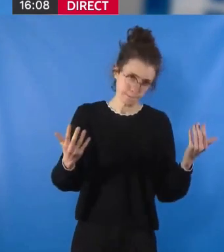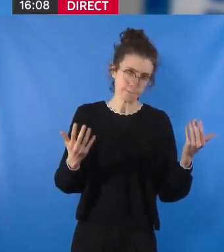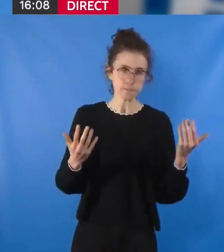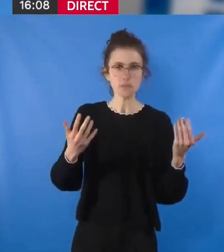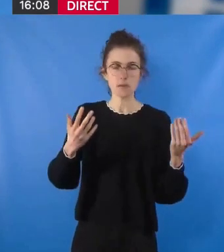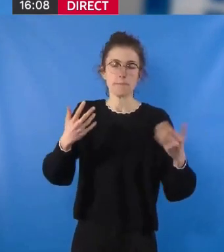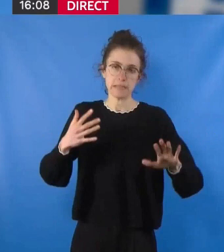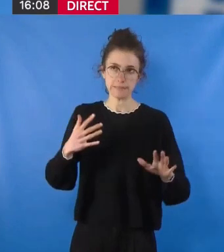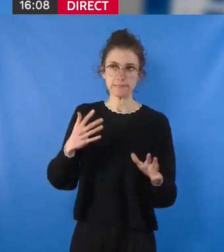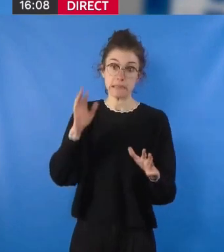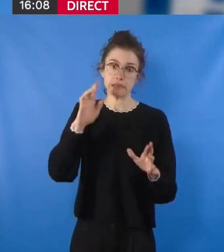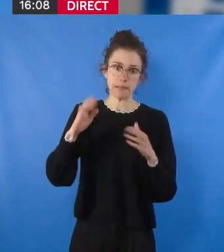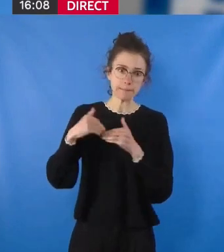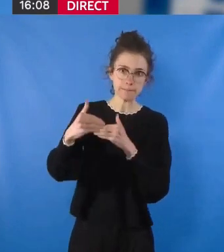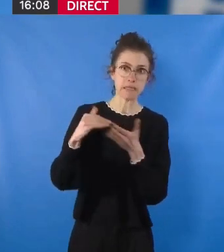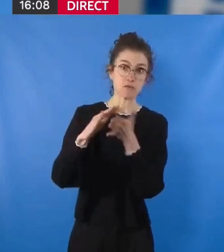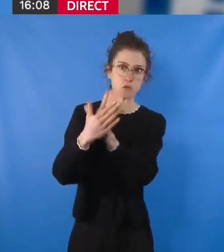besoins criants de logements sociaux sans réponse adéquate.